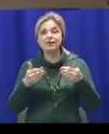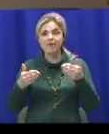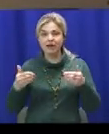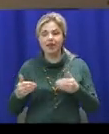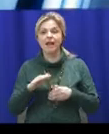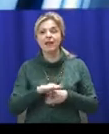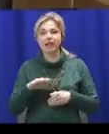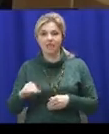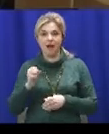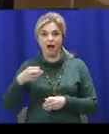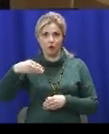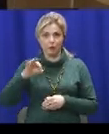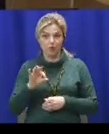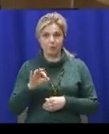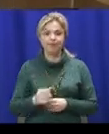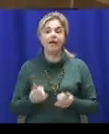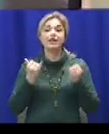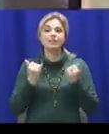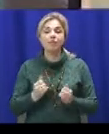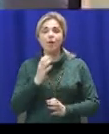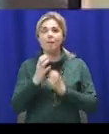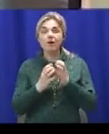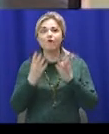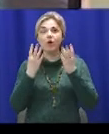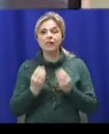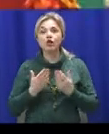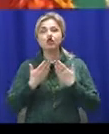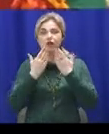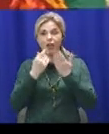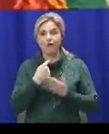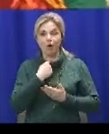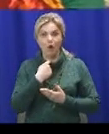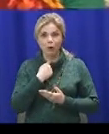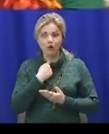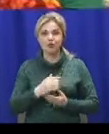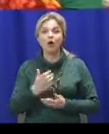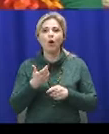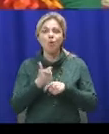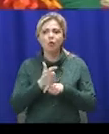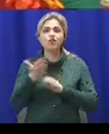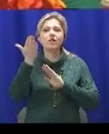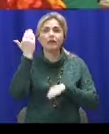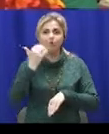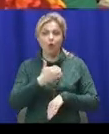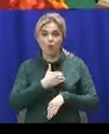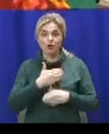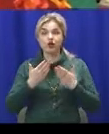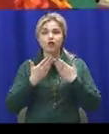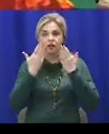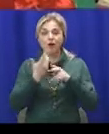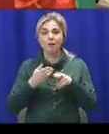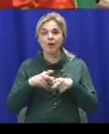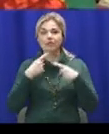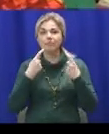голосування. Сьогодні – Всесвітній день читання в голос. Дуже давно хотіла його продекламувати, тому дуже ретельно